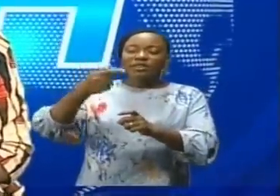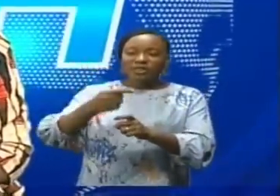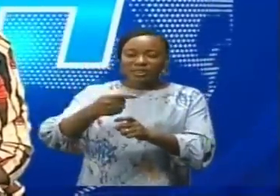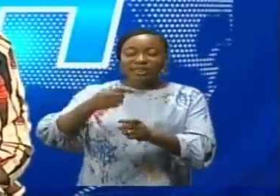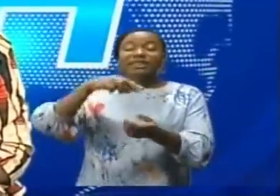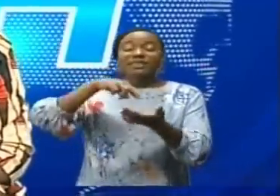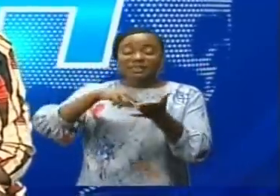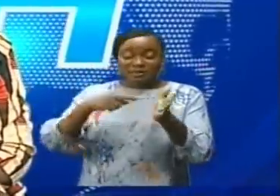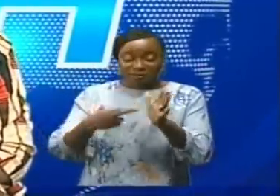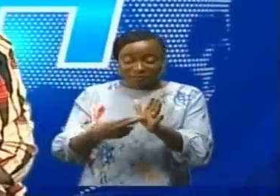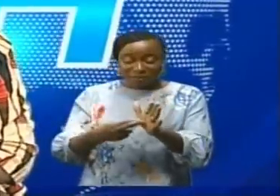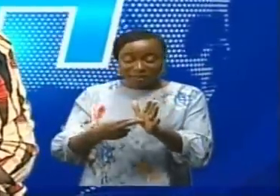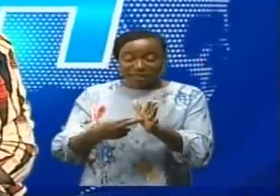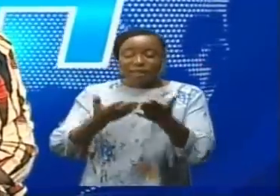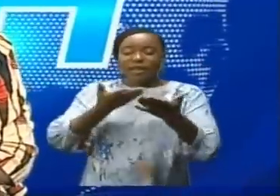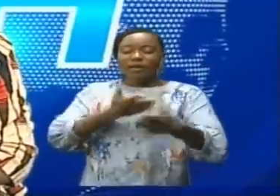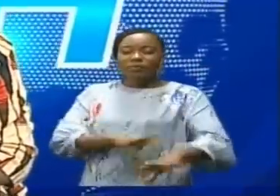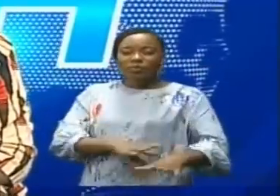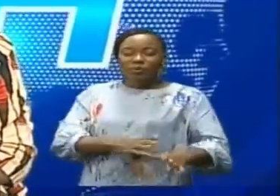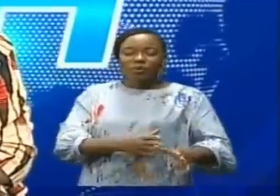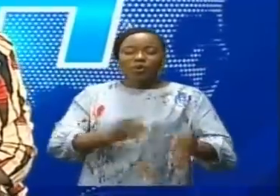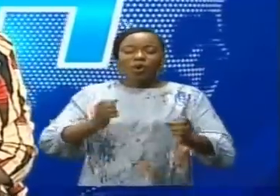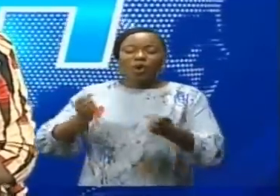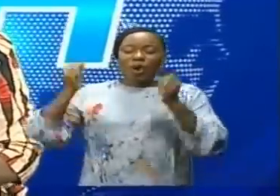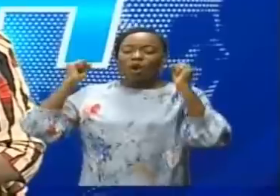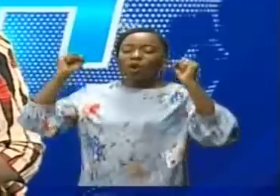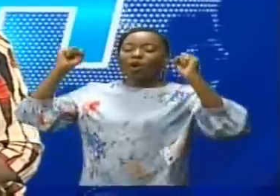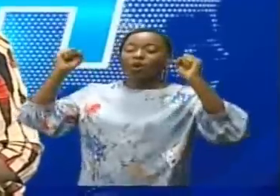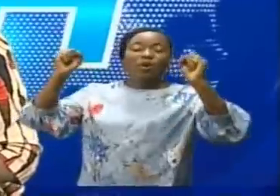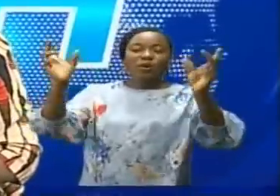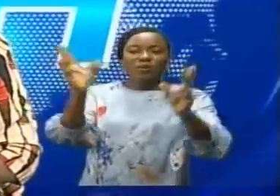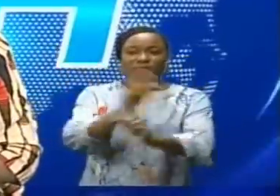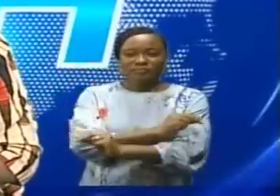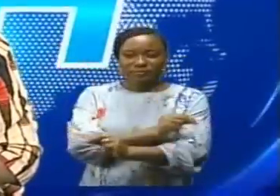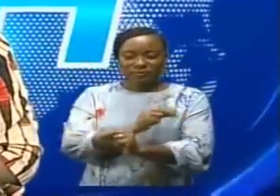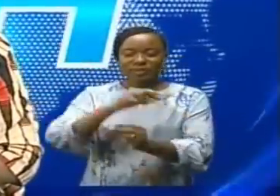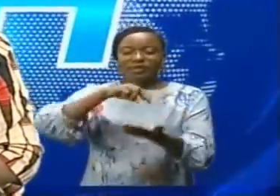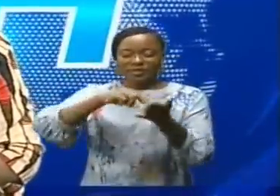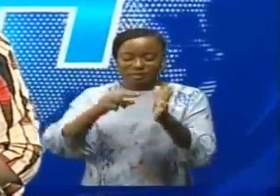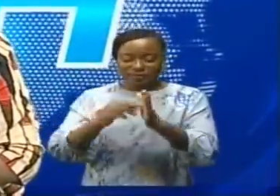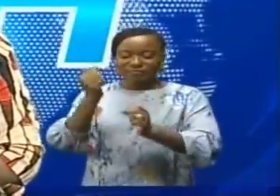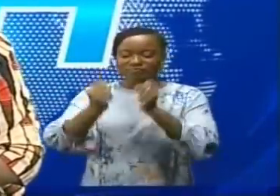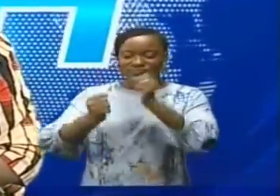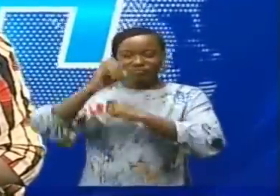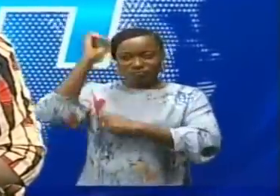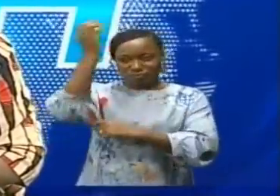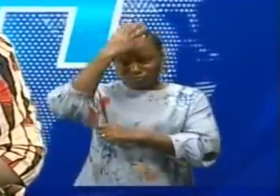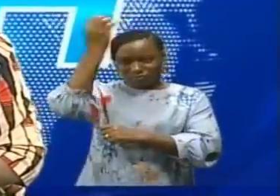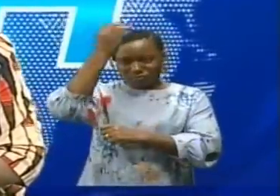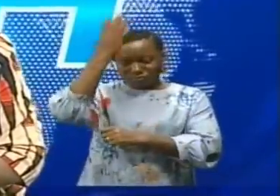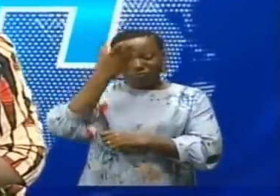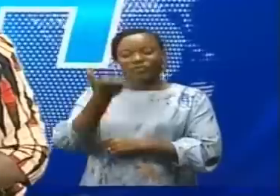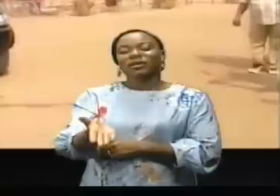ne seront plus transportés sur les motos. Estras Congo et Merlin Tubeja nous en parlent.